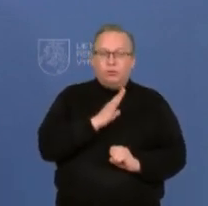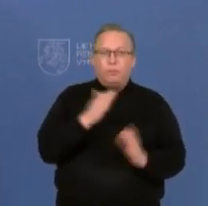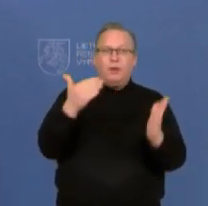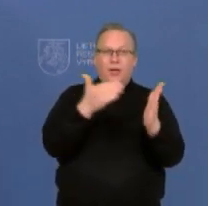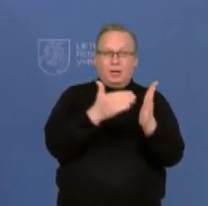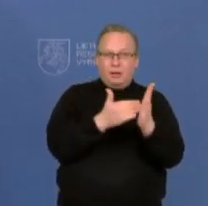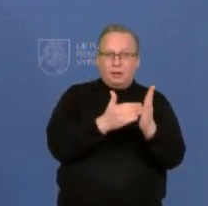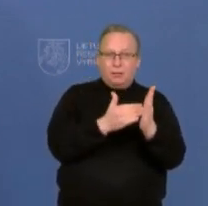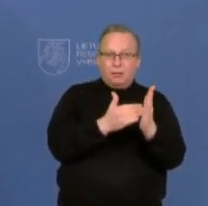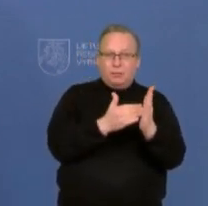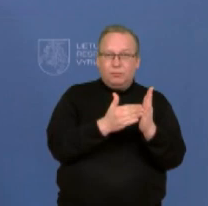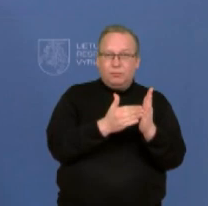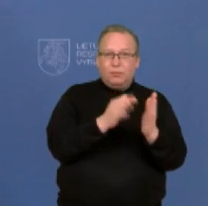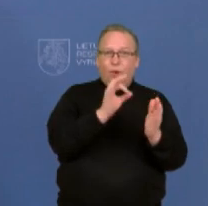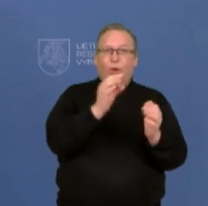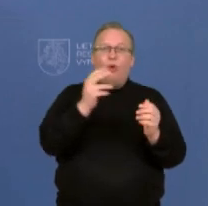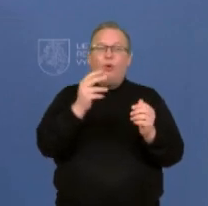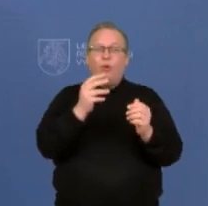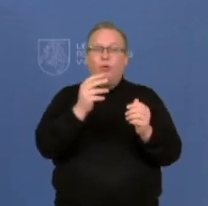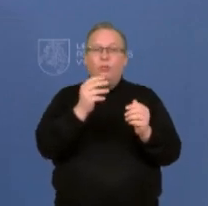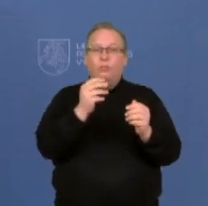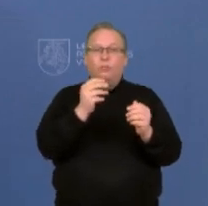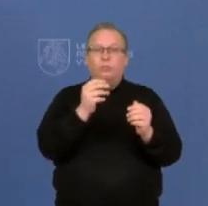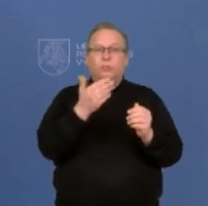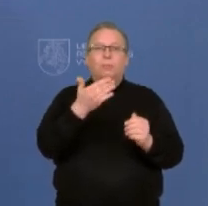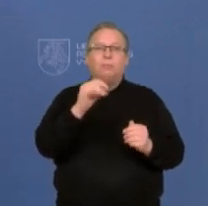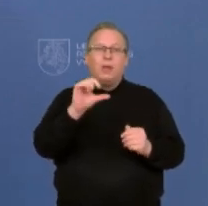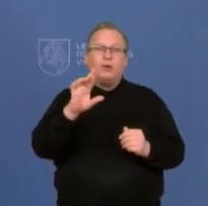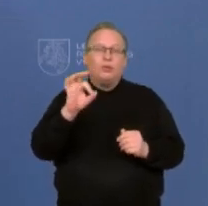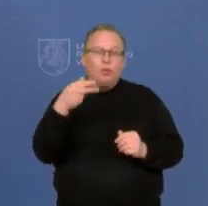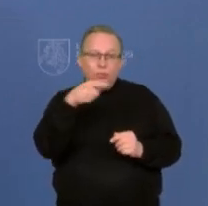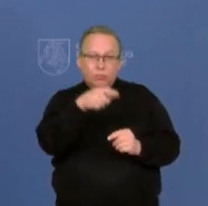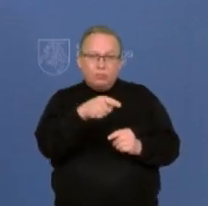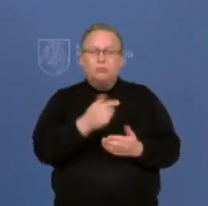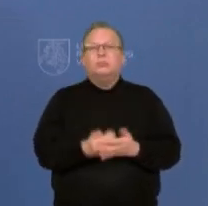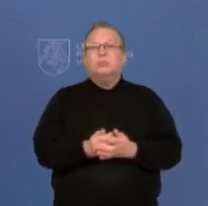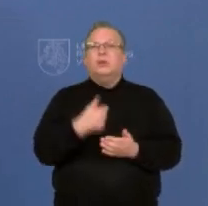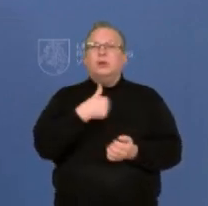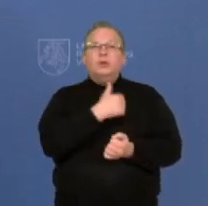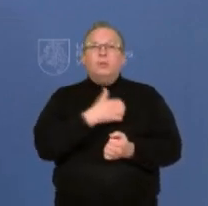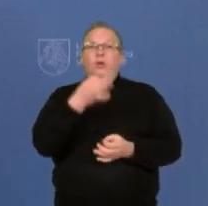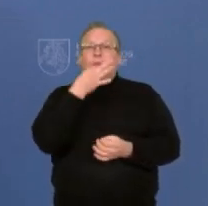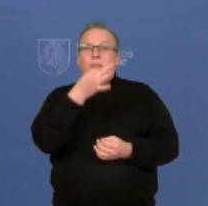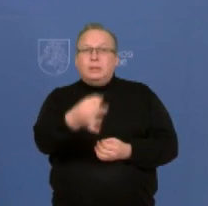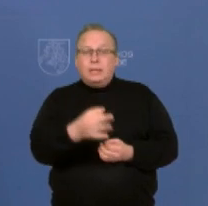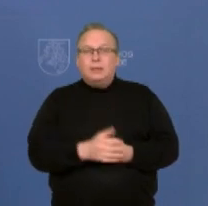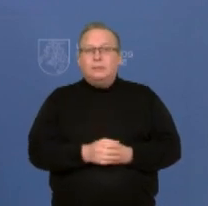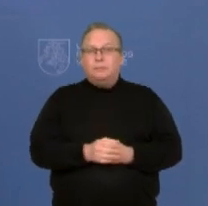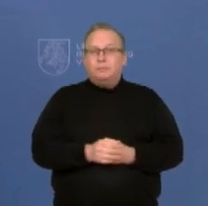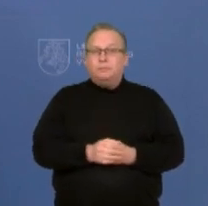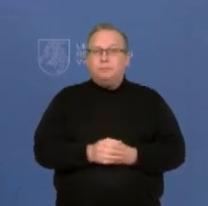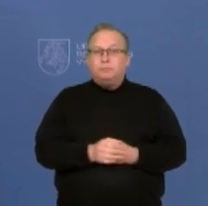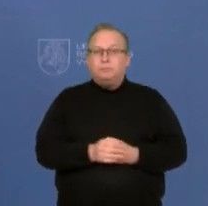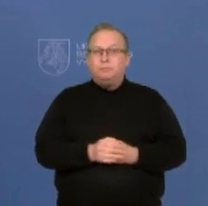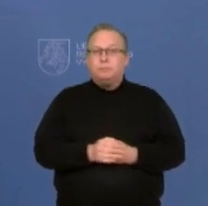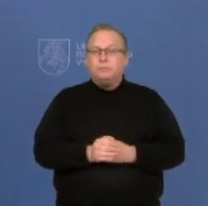mes galėjom galbūt ką nors prognozuoti, skaičiuodami mėnesiais, esant omikronai, žinokit, aš bijau prognozuoti ir apie ką